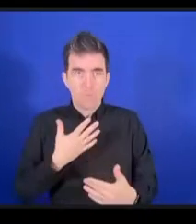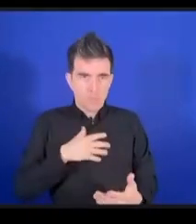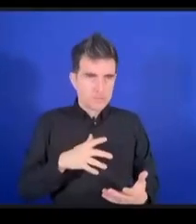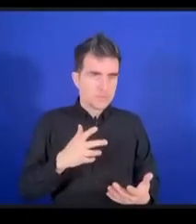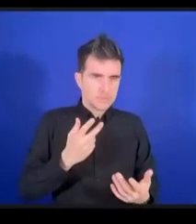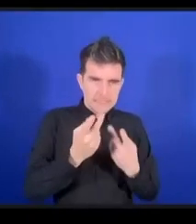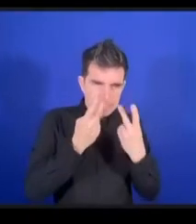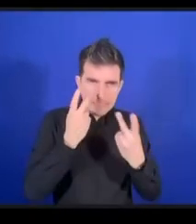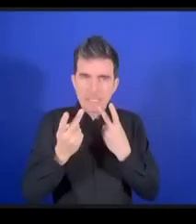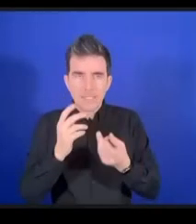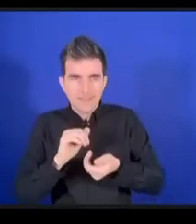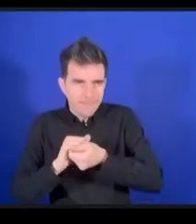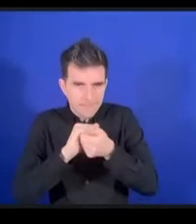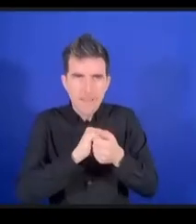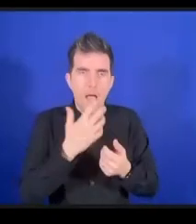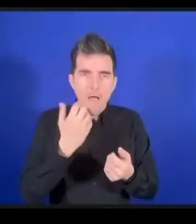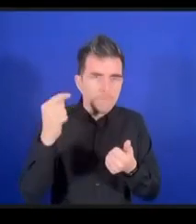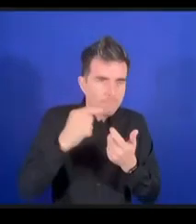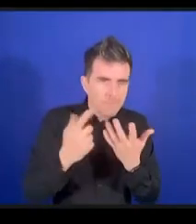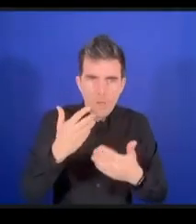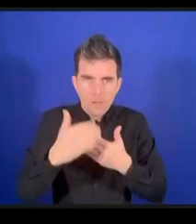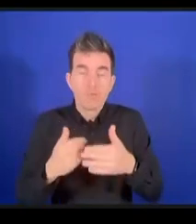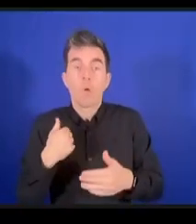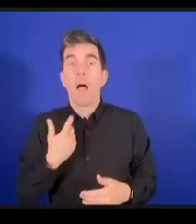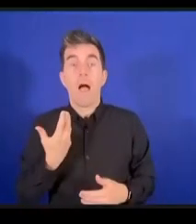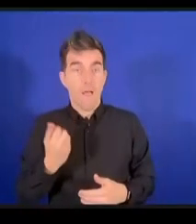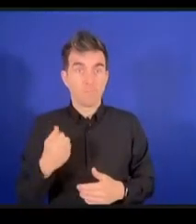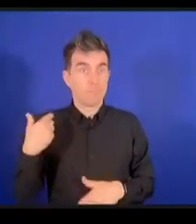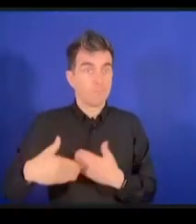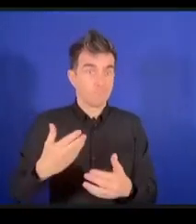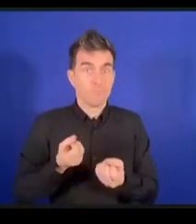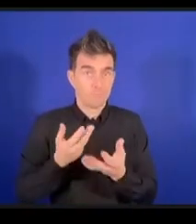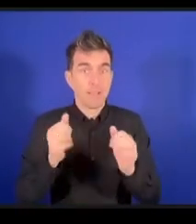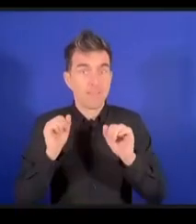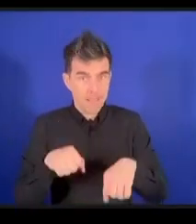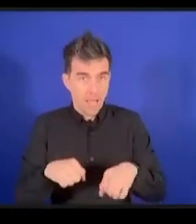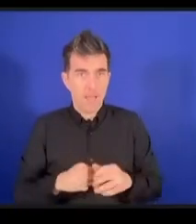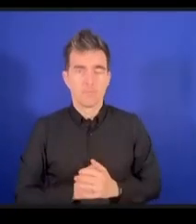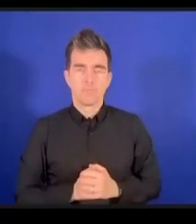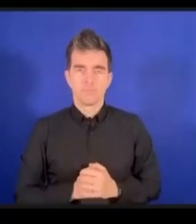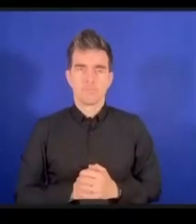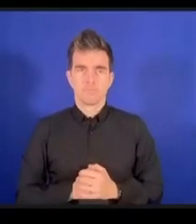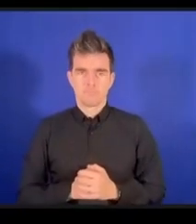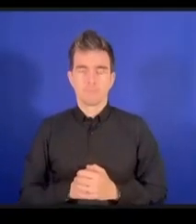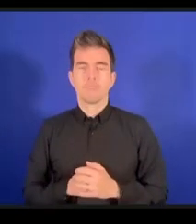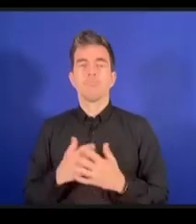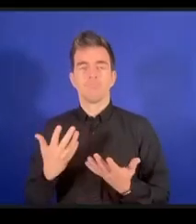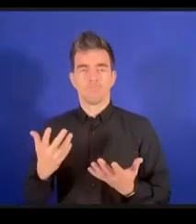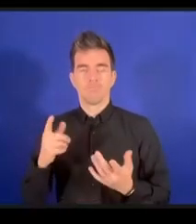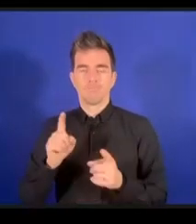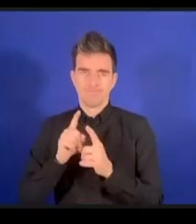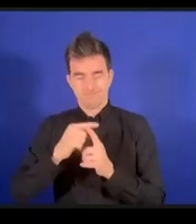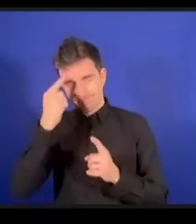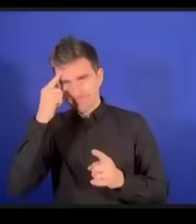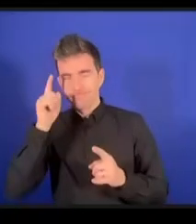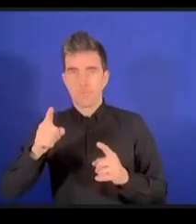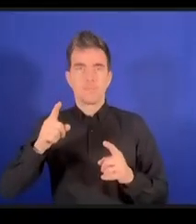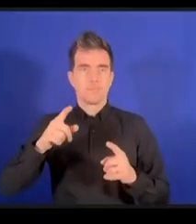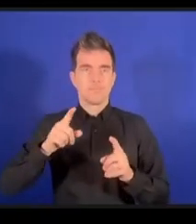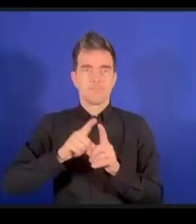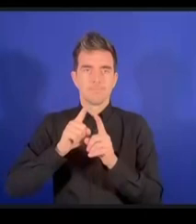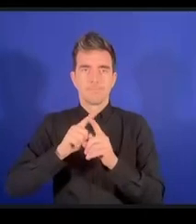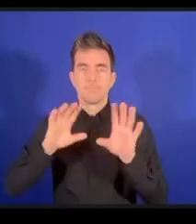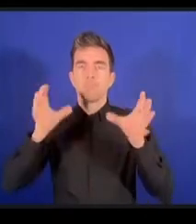les choses oui il faut pouvoir rassembler la base et le sommet et c'est sur ce que je vous remercie de votre